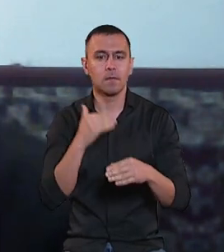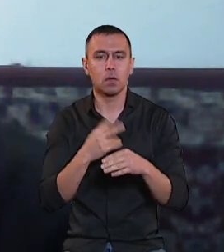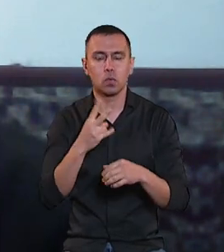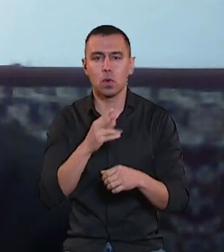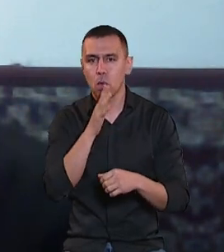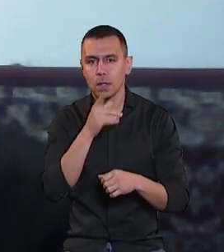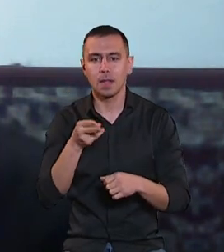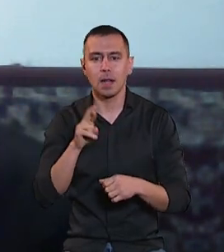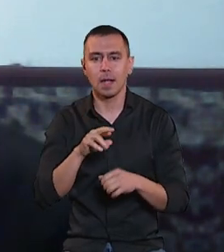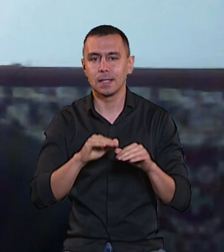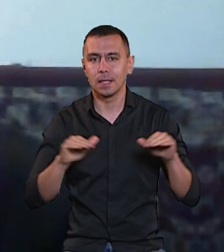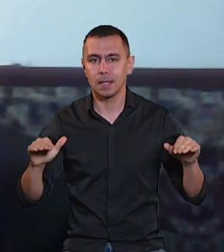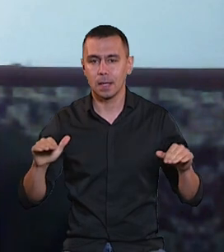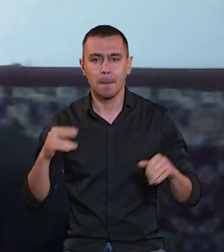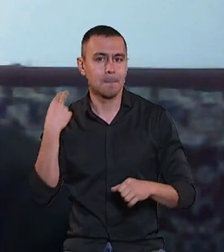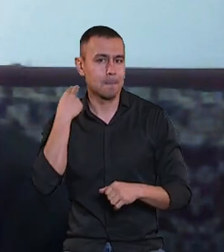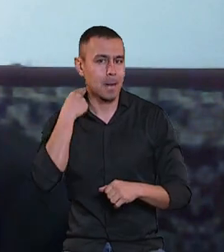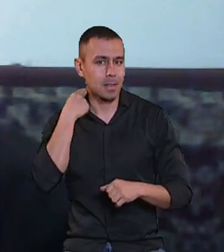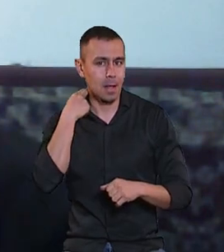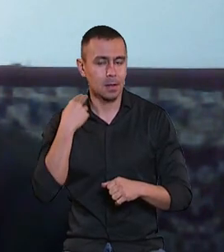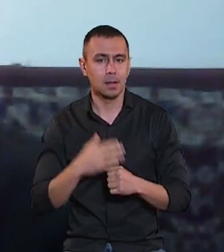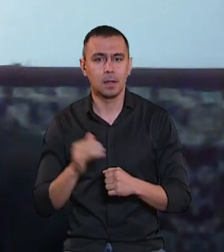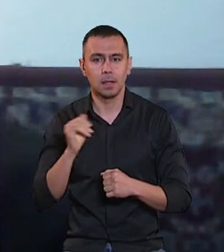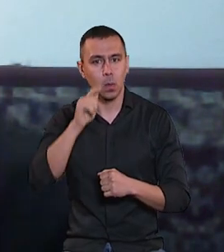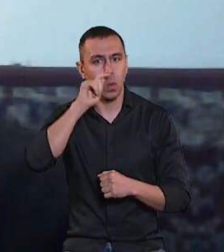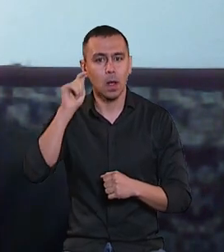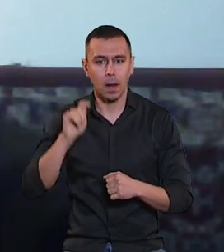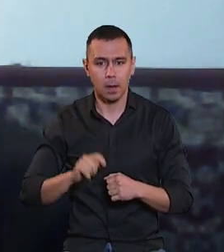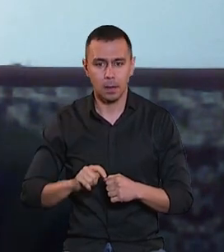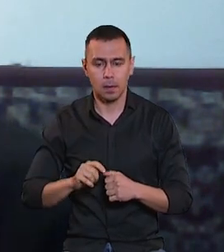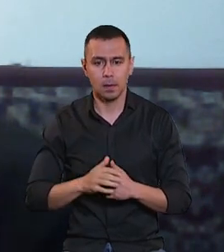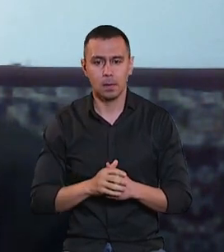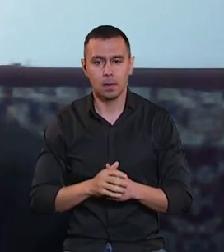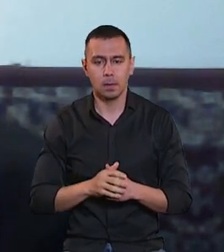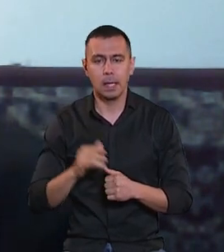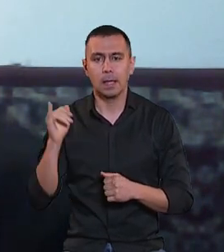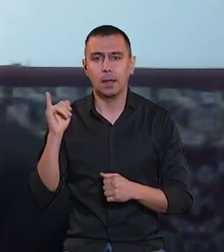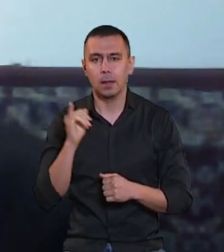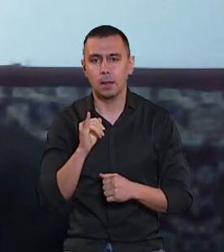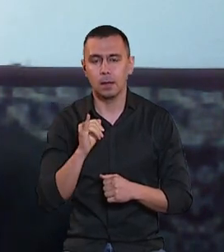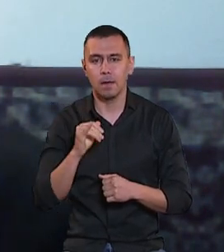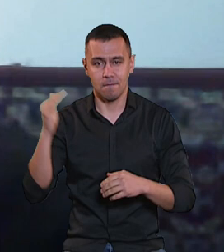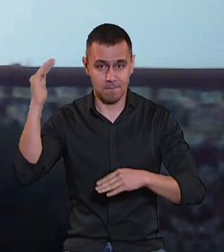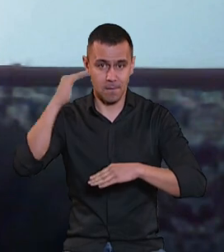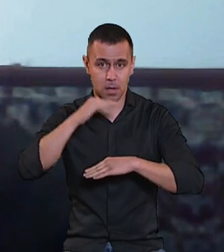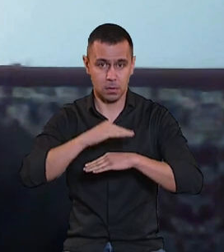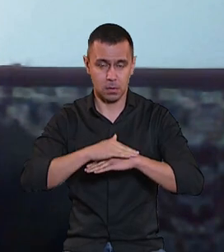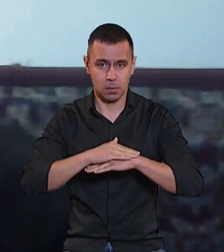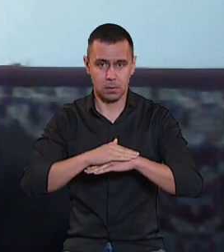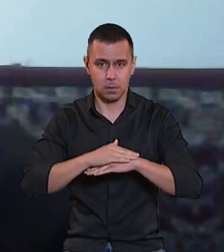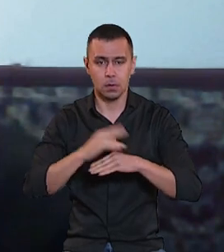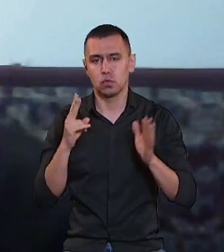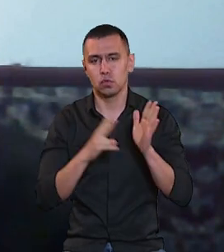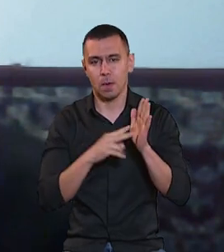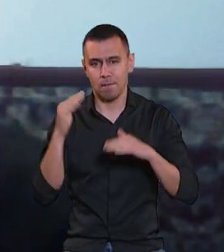годині для дітей Британії і дітей з України. І ввечері о 7-й